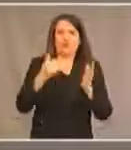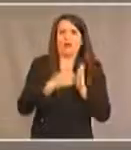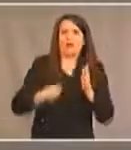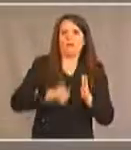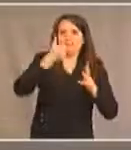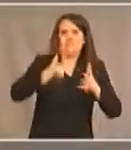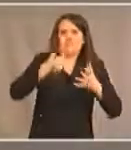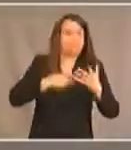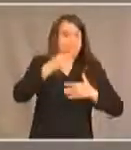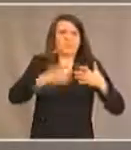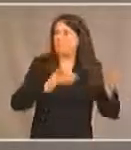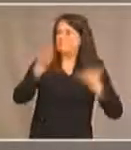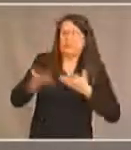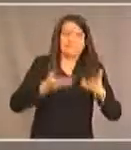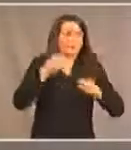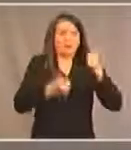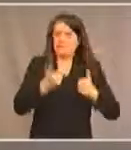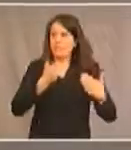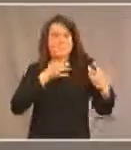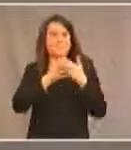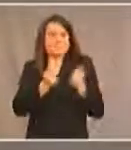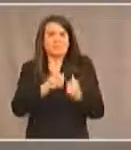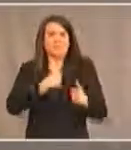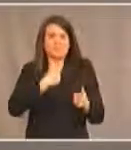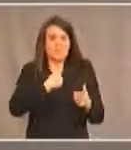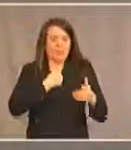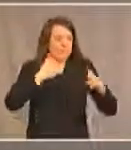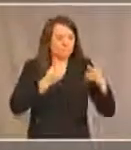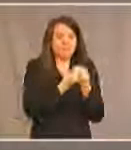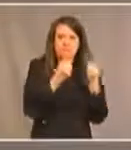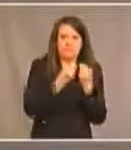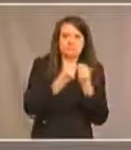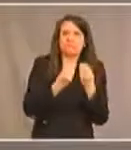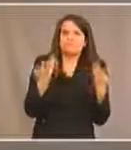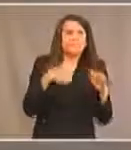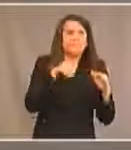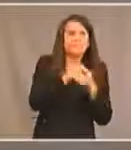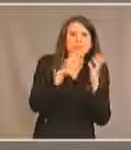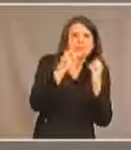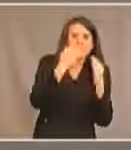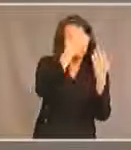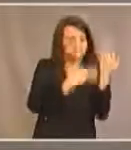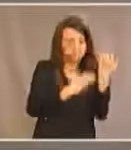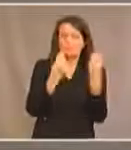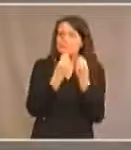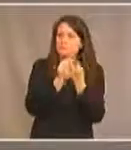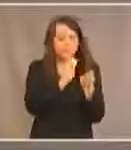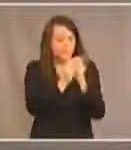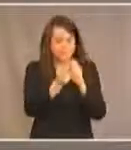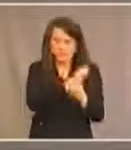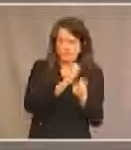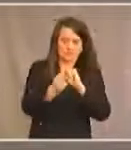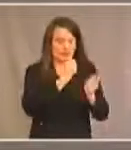autour des services des programmes. Accroît la banque d'information et nous apportons des changements régulièrement aussi